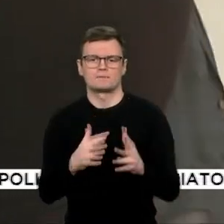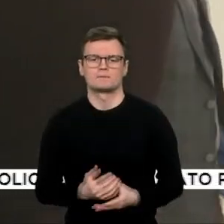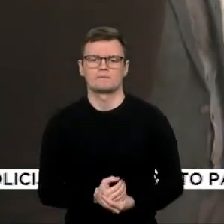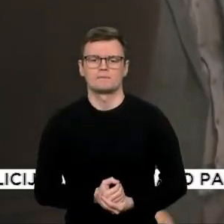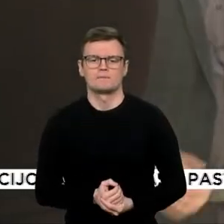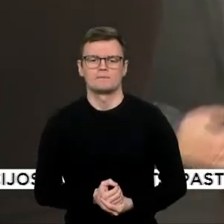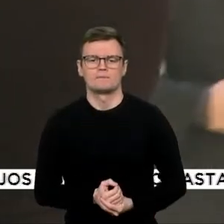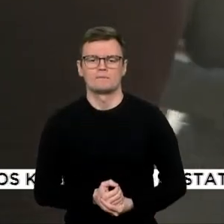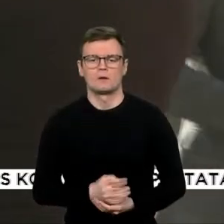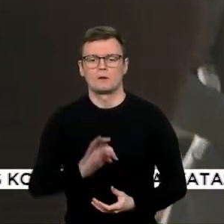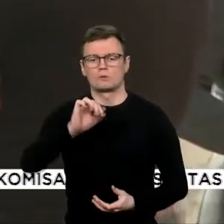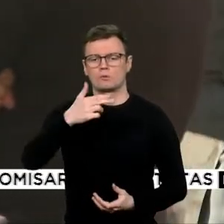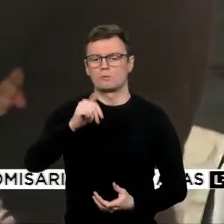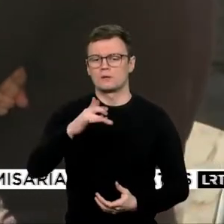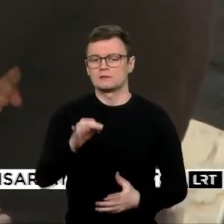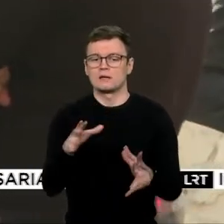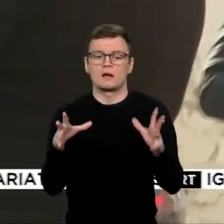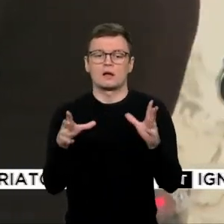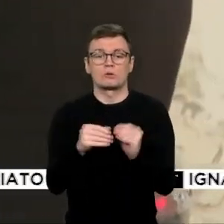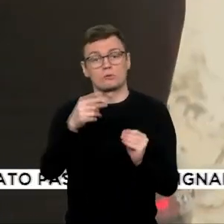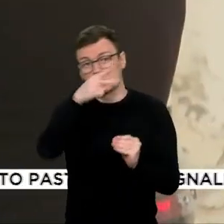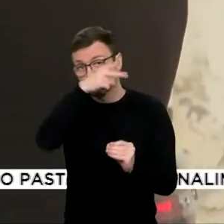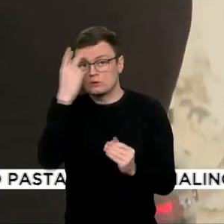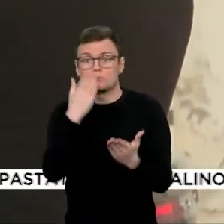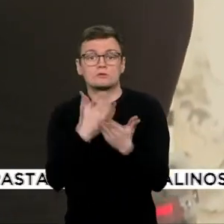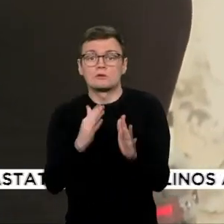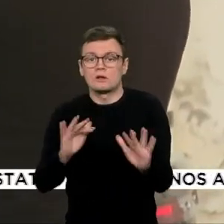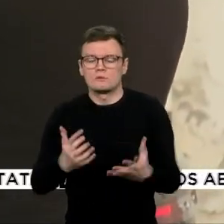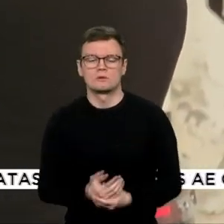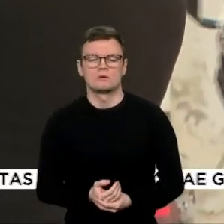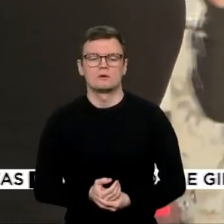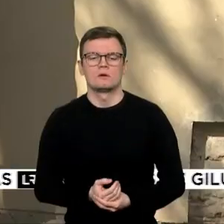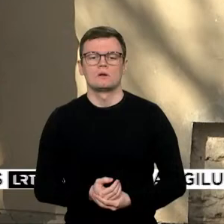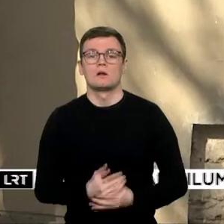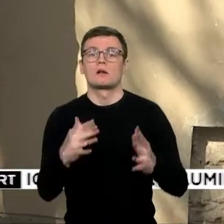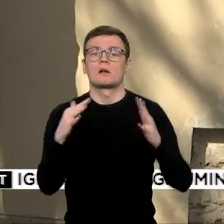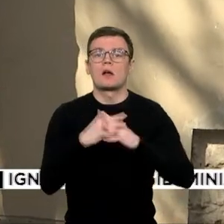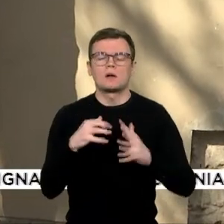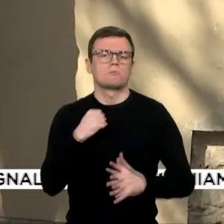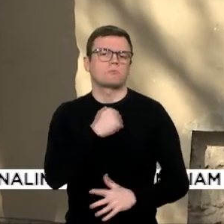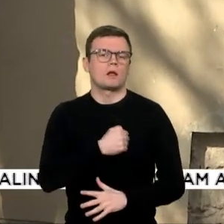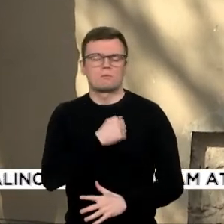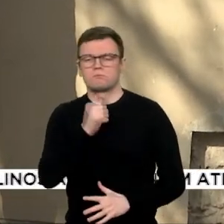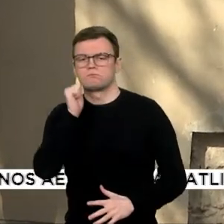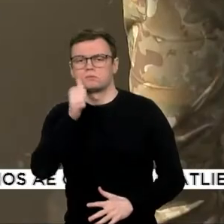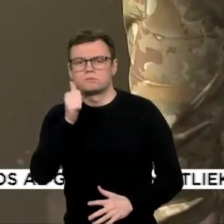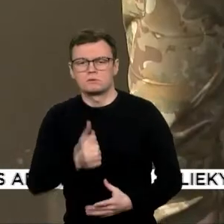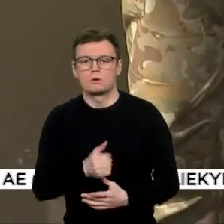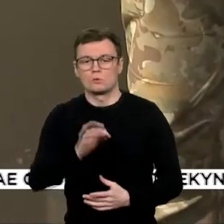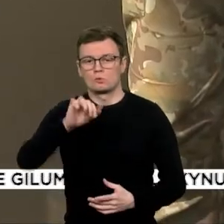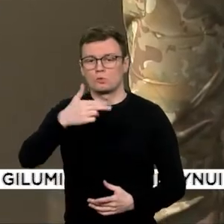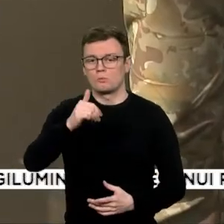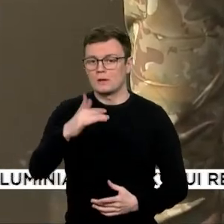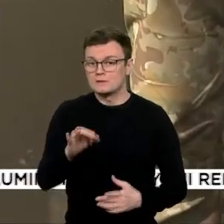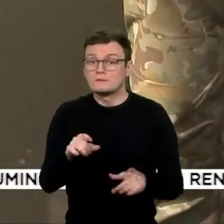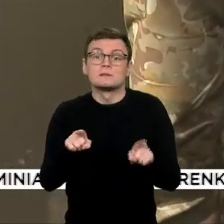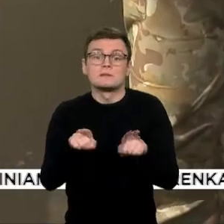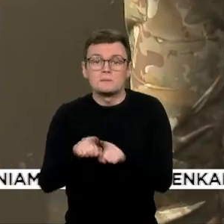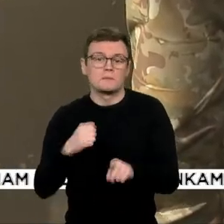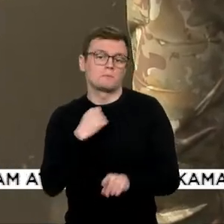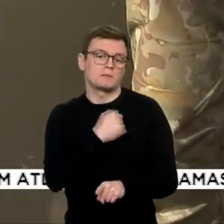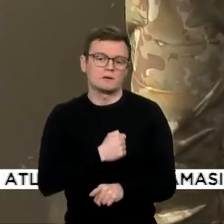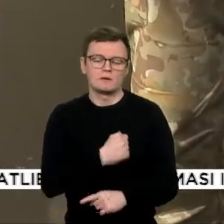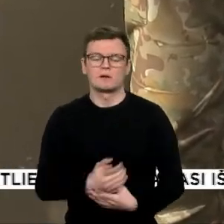Kartu su tumu Ukrainoje kareves lietuvis sako, baimė kare kasdienis jausmas, bijojo ir tumas. Bet esą prasmė,